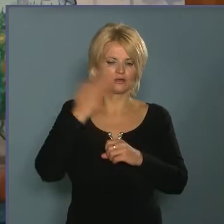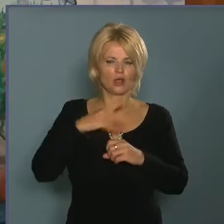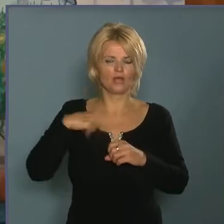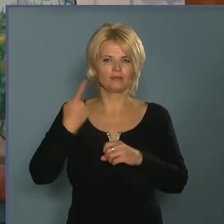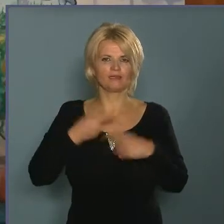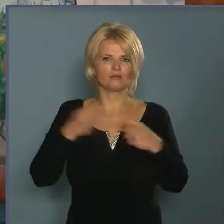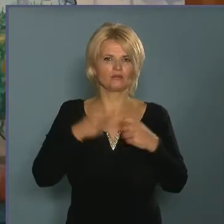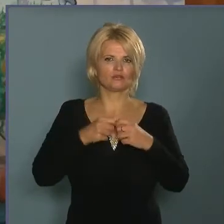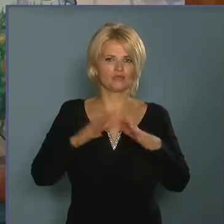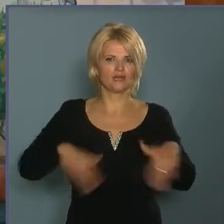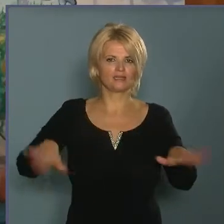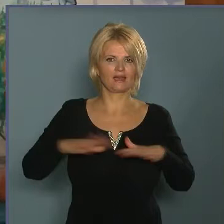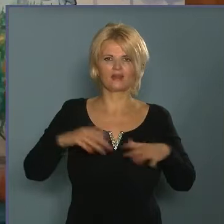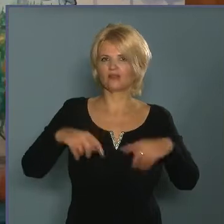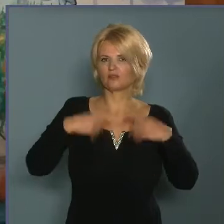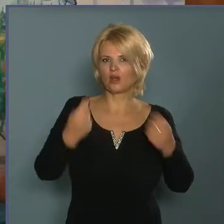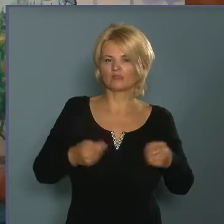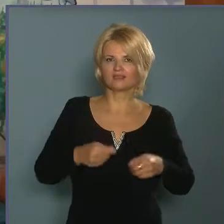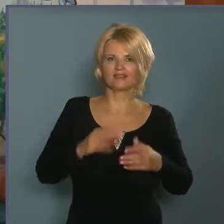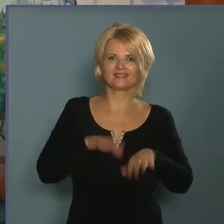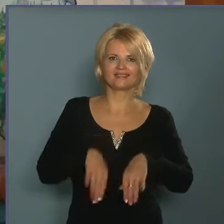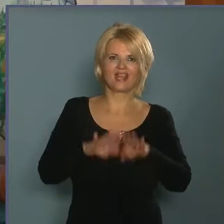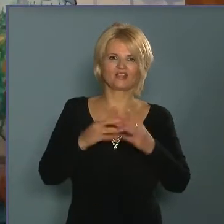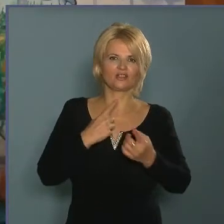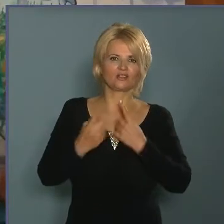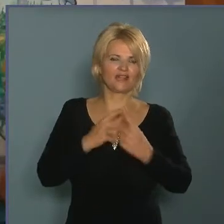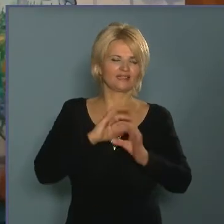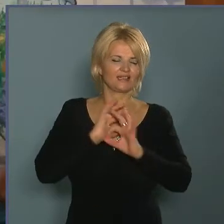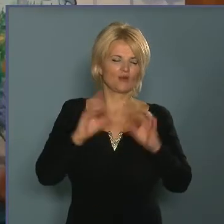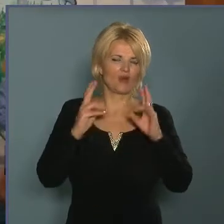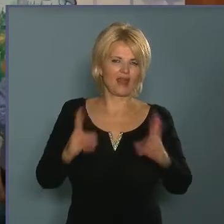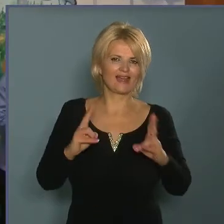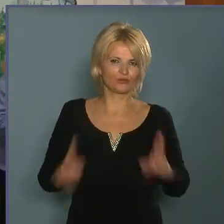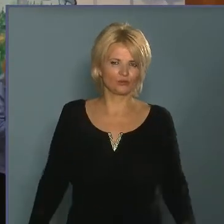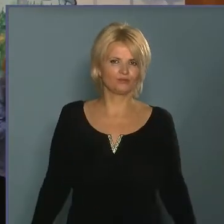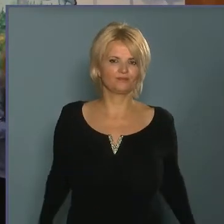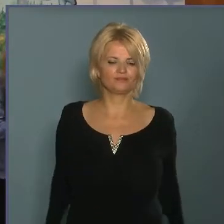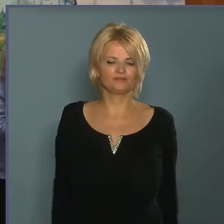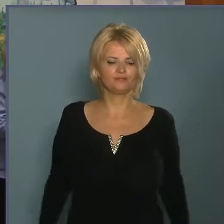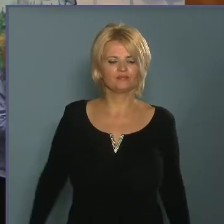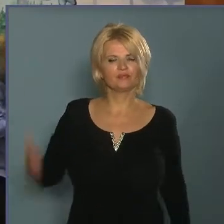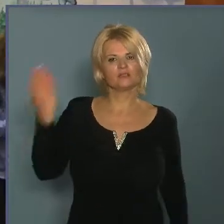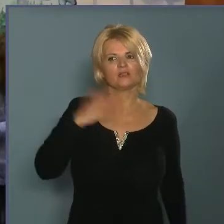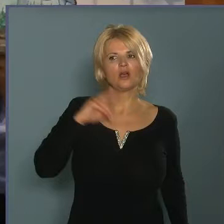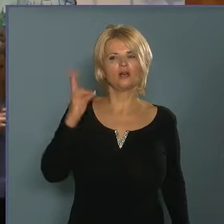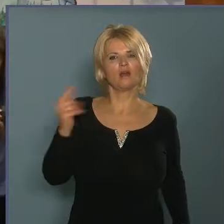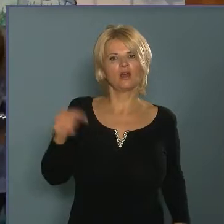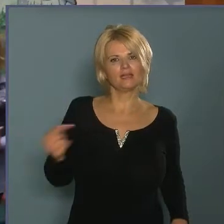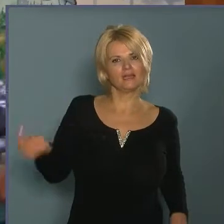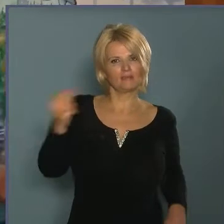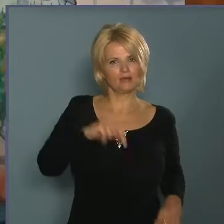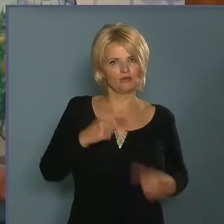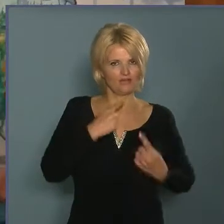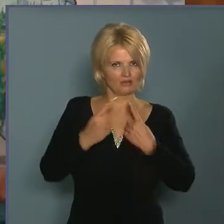közösségi teret szeretnénk nyújtani, akkor ahhoz egy társasjáték az egy remek lehetőség. És elképzelhető, hogy ha valaki ide szokik és itt